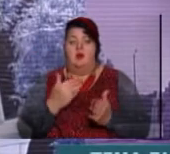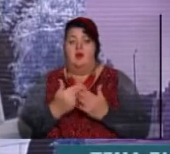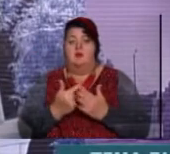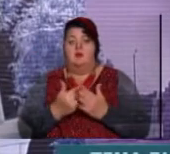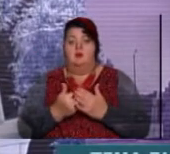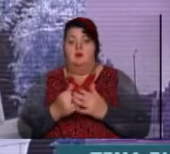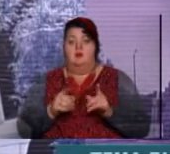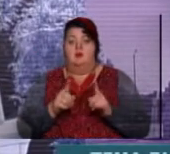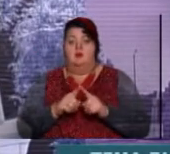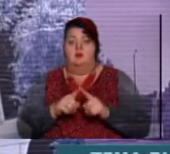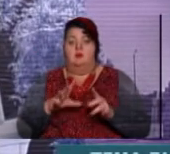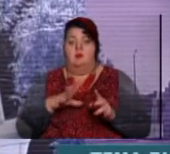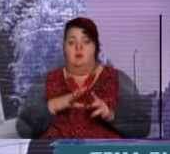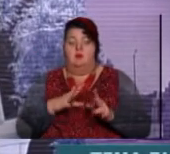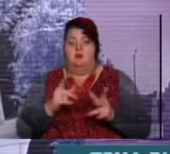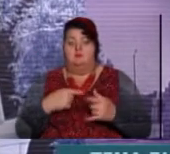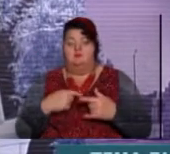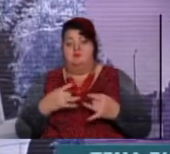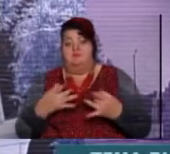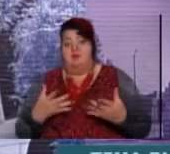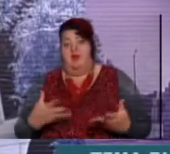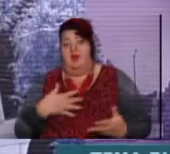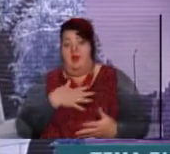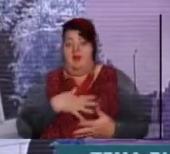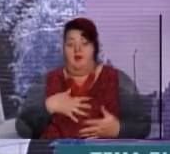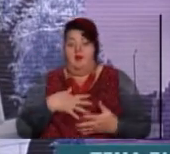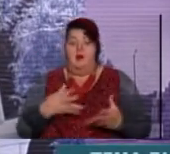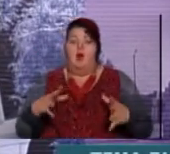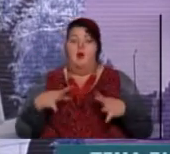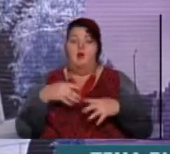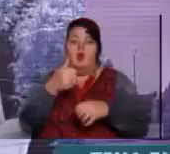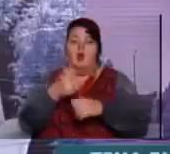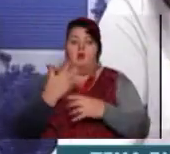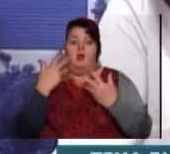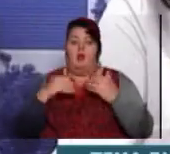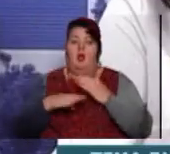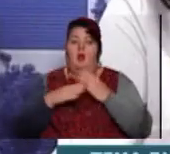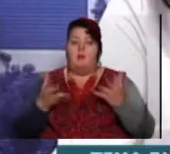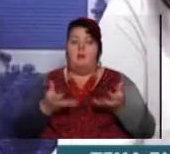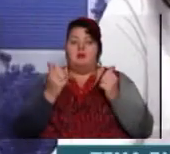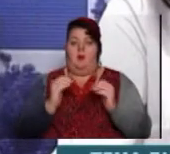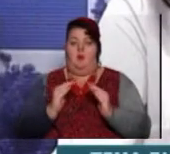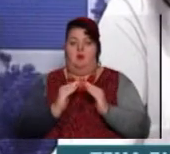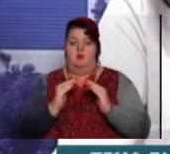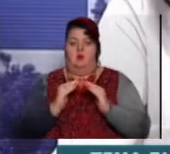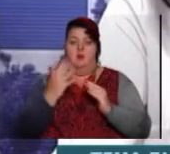спочатку так було трошки ніякого. Але, головне, коли тебе підтримують дома, коли дома підтримують, бо